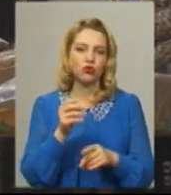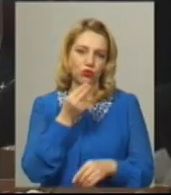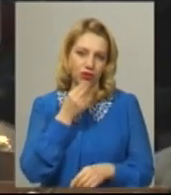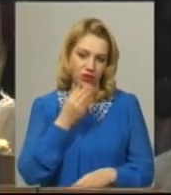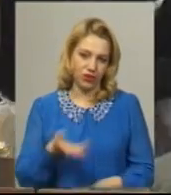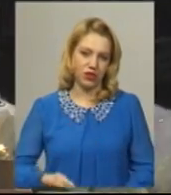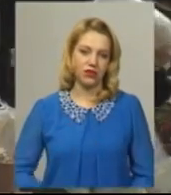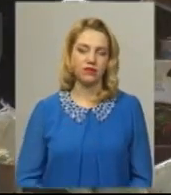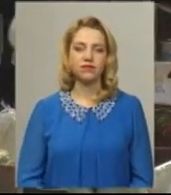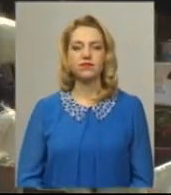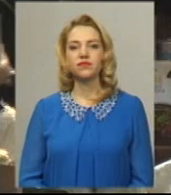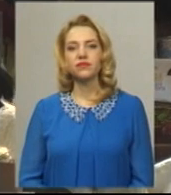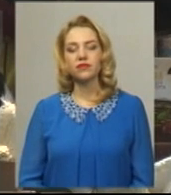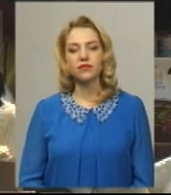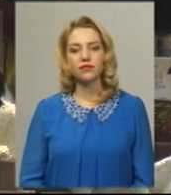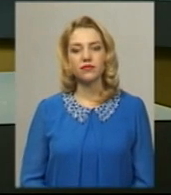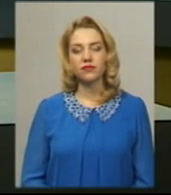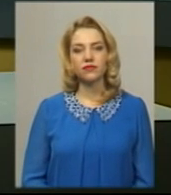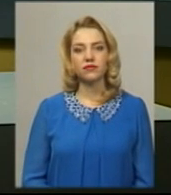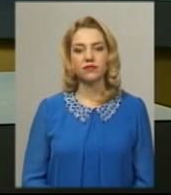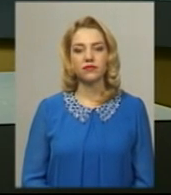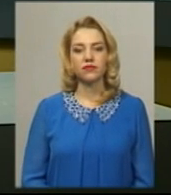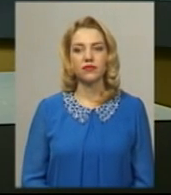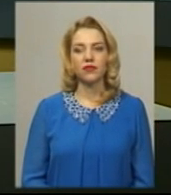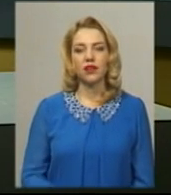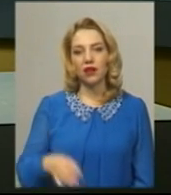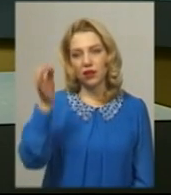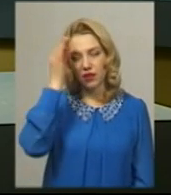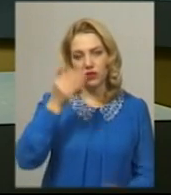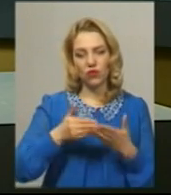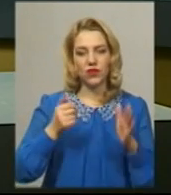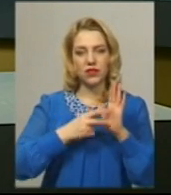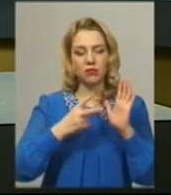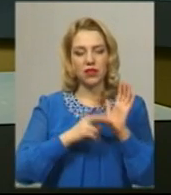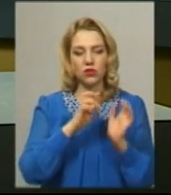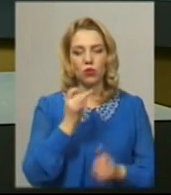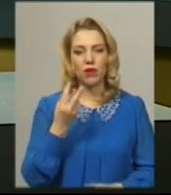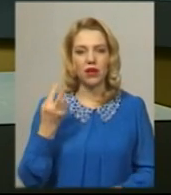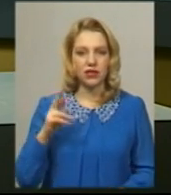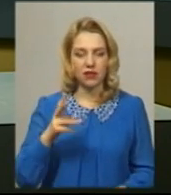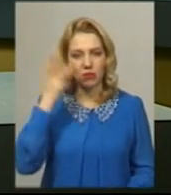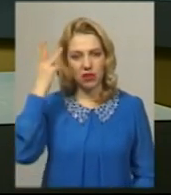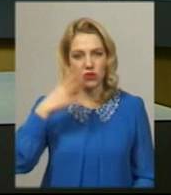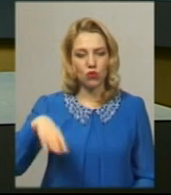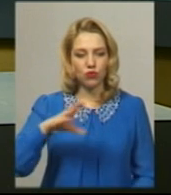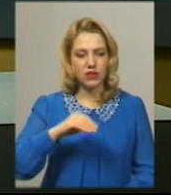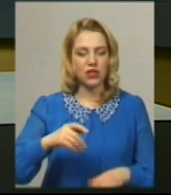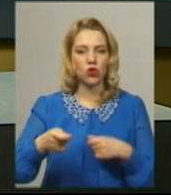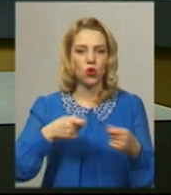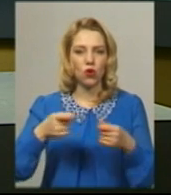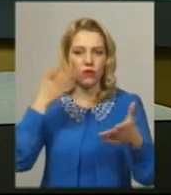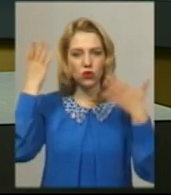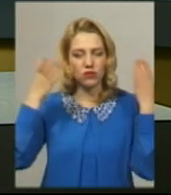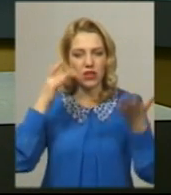Мовчан. Новини на Суспільному. Хмельницький Нагадаю, від 17 березня у Хмельницькому усі торгово-розважальні